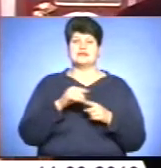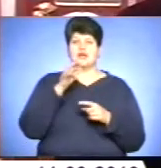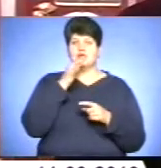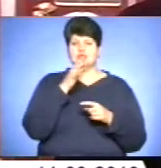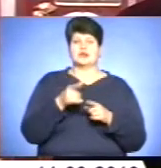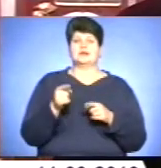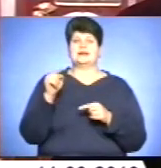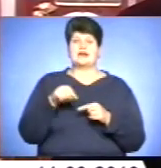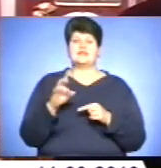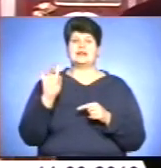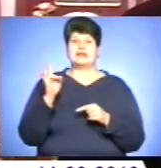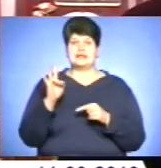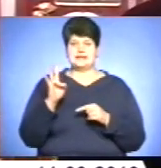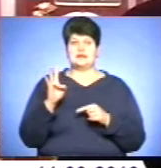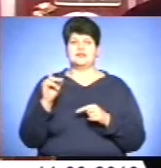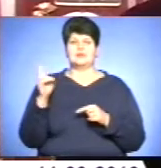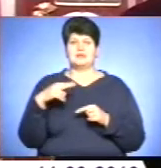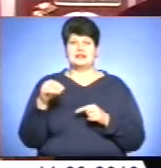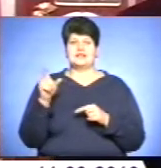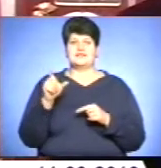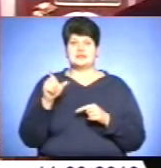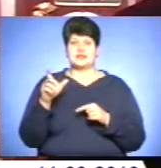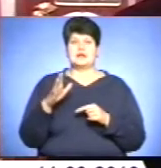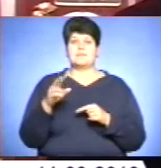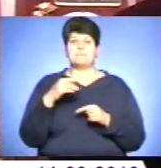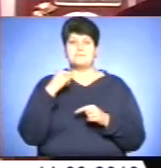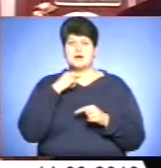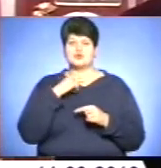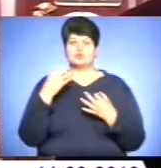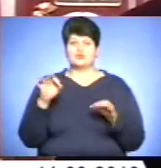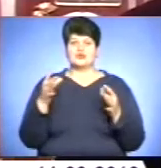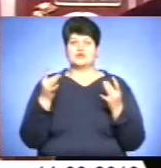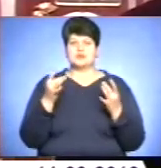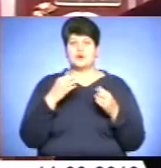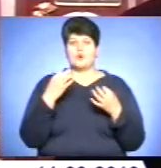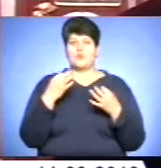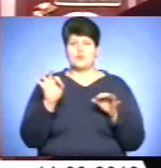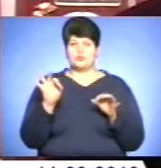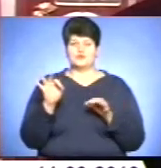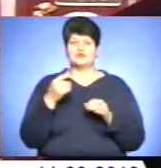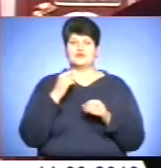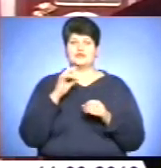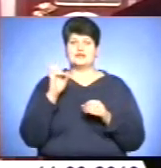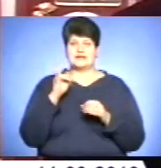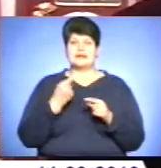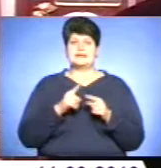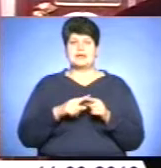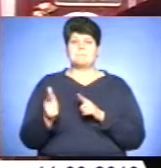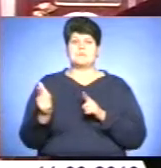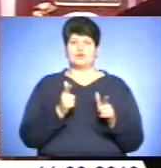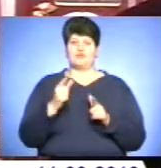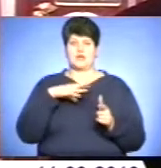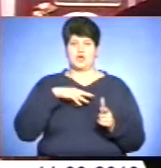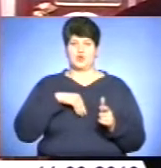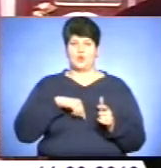блудного сина, так і неділю митра і фарисея, так само і неділю м'ясопусту. І сиропустну неділю – це є час приготування духовного